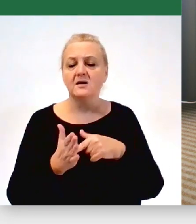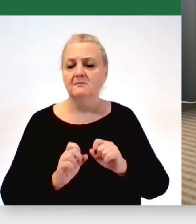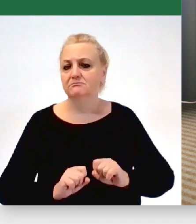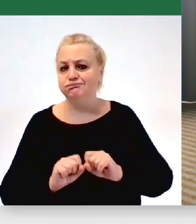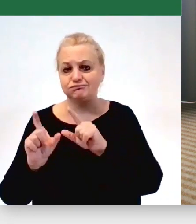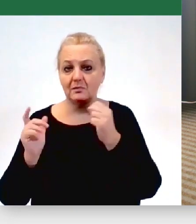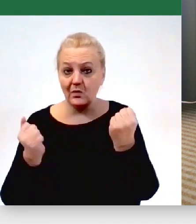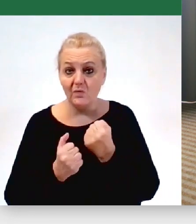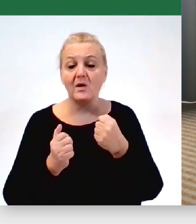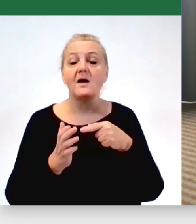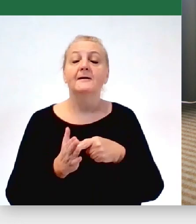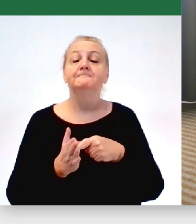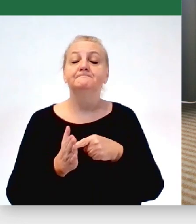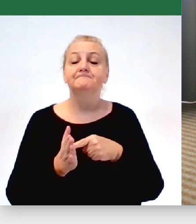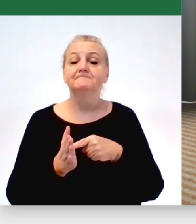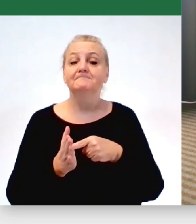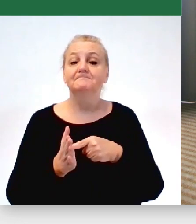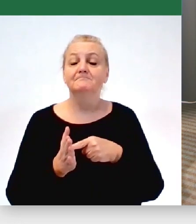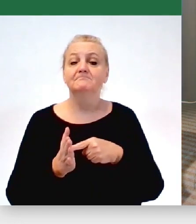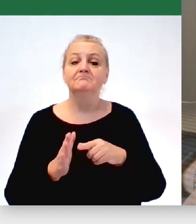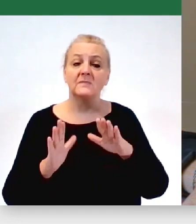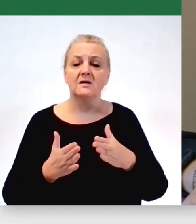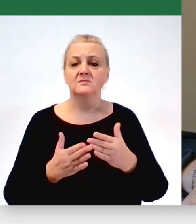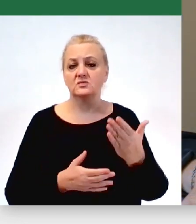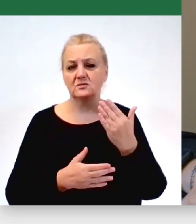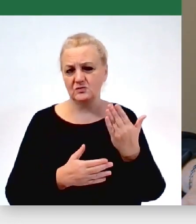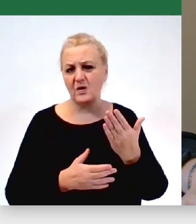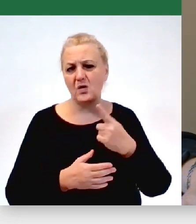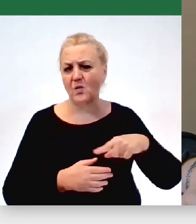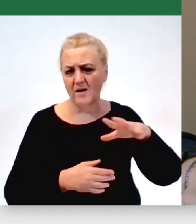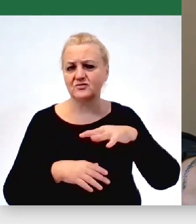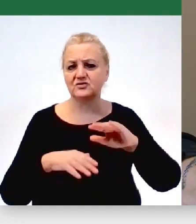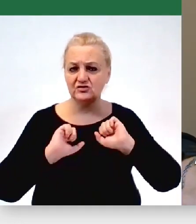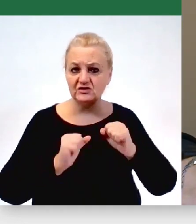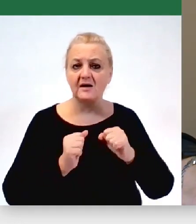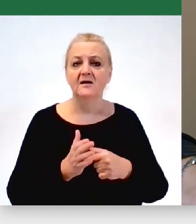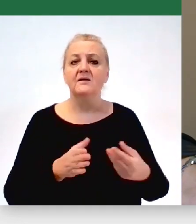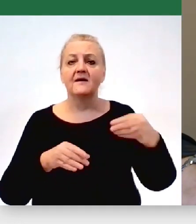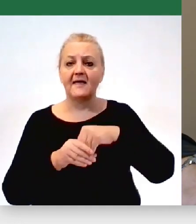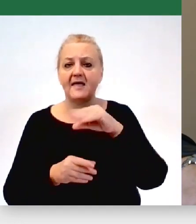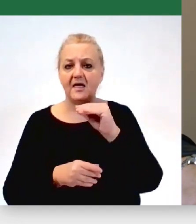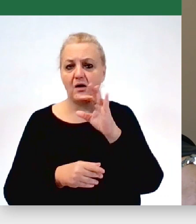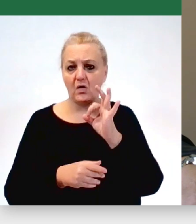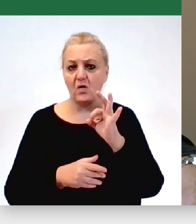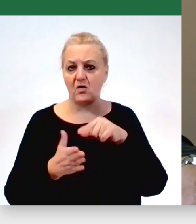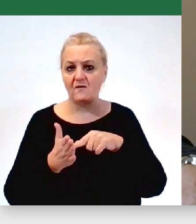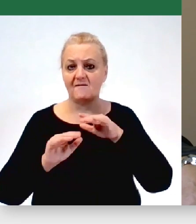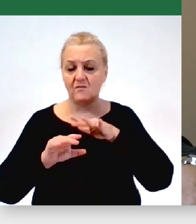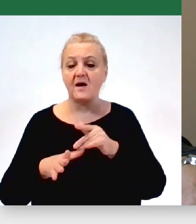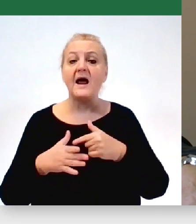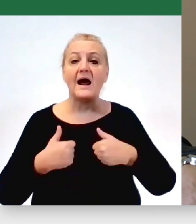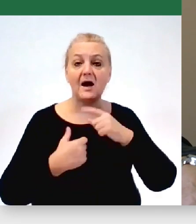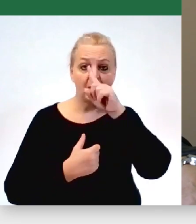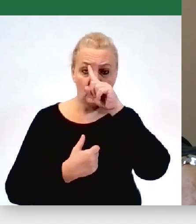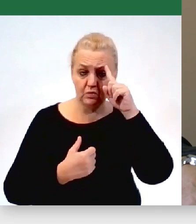do tego, żeby prócz takiego prospołecznego działania wykorzystać czynnik ekonomiczny, który zachęci ludzi do tego, żeby